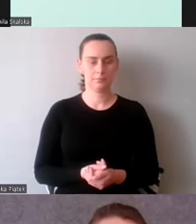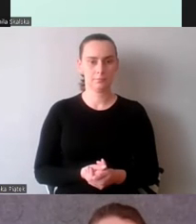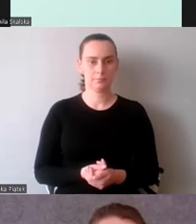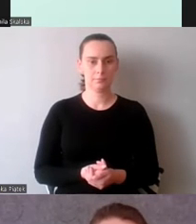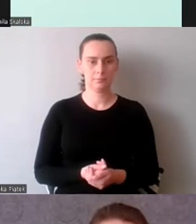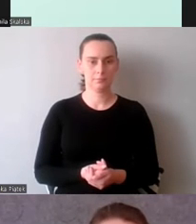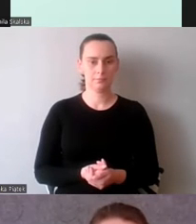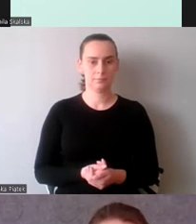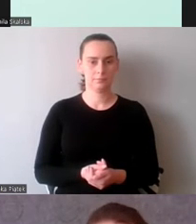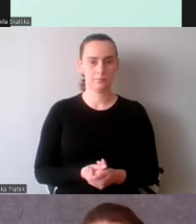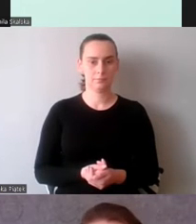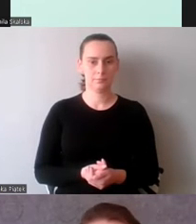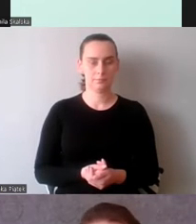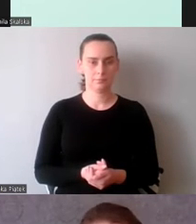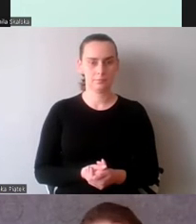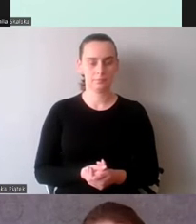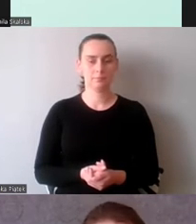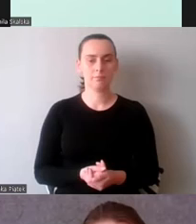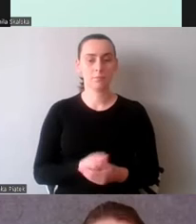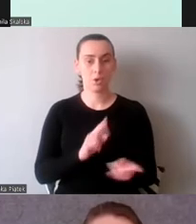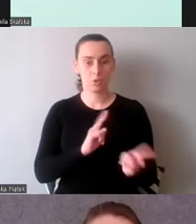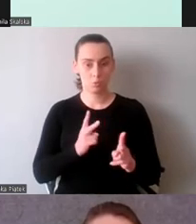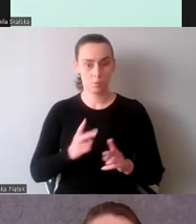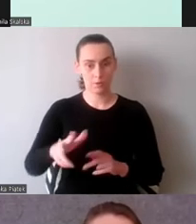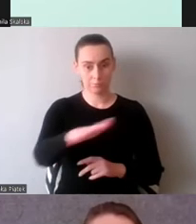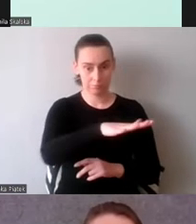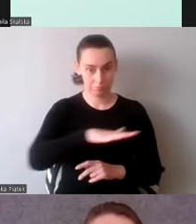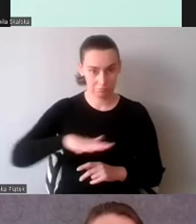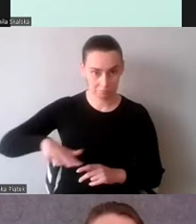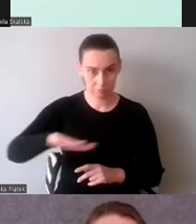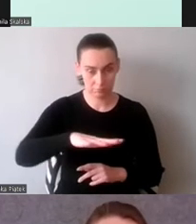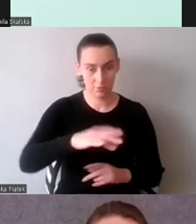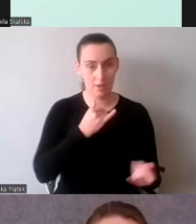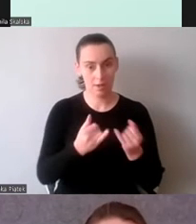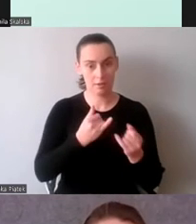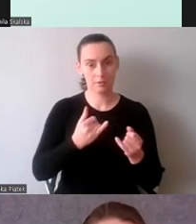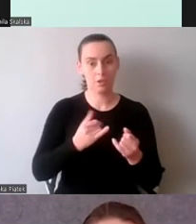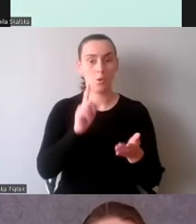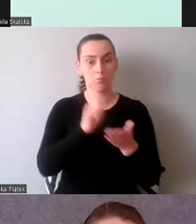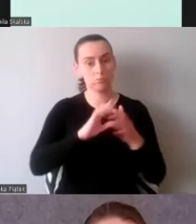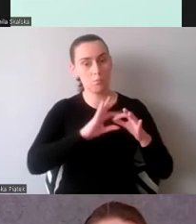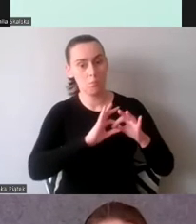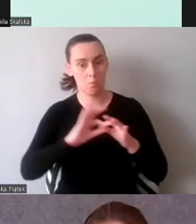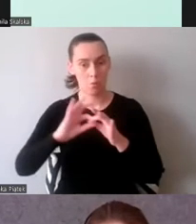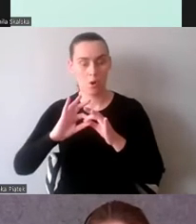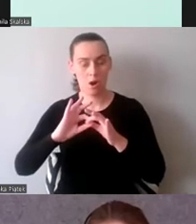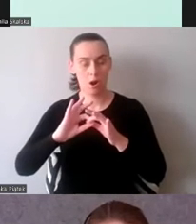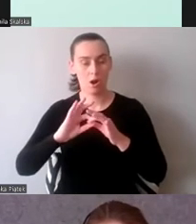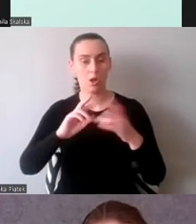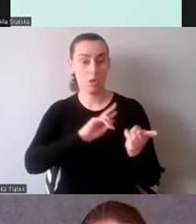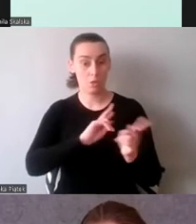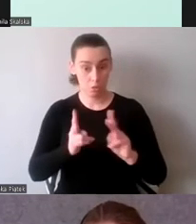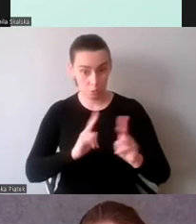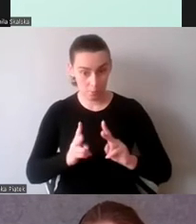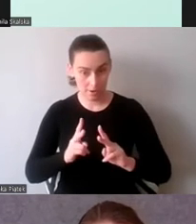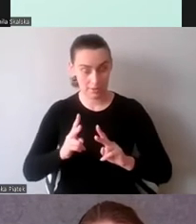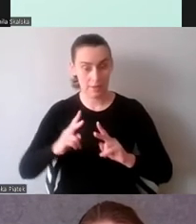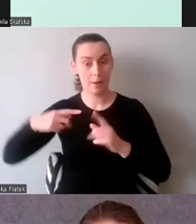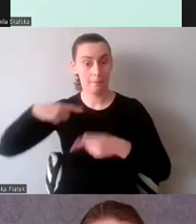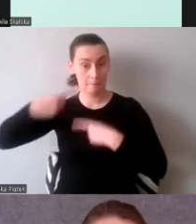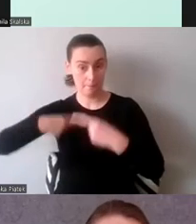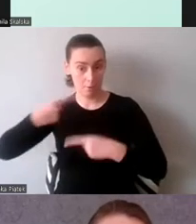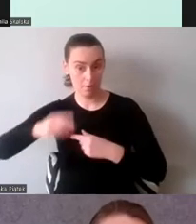W tłumaczeniu środowiskowym, jeśli połączymy tłumaczenie i procesy poznawcze,